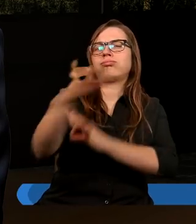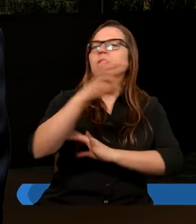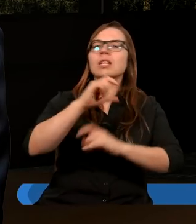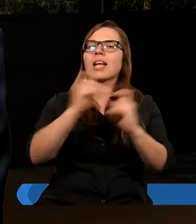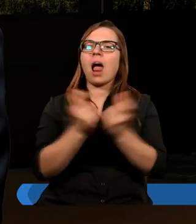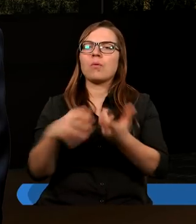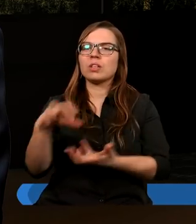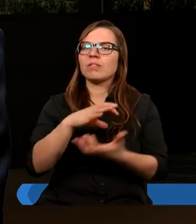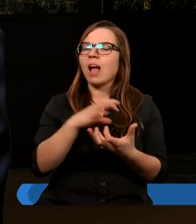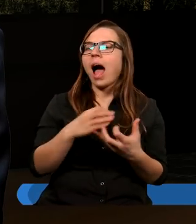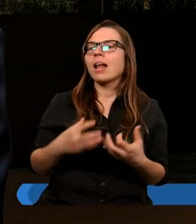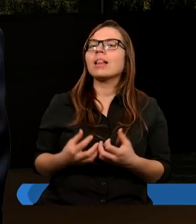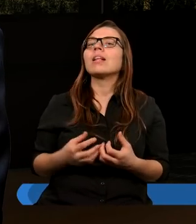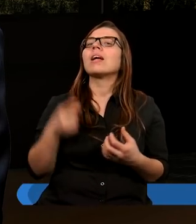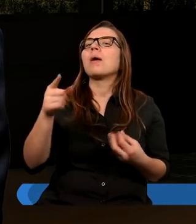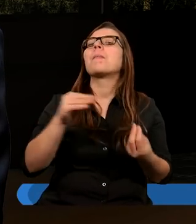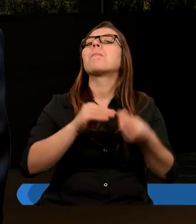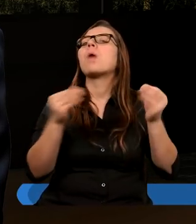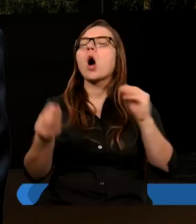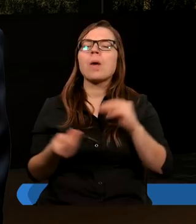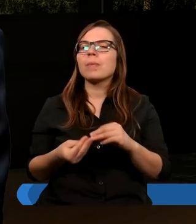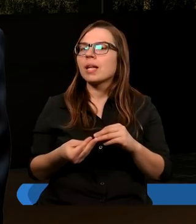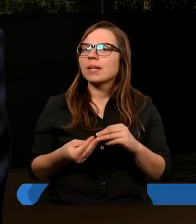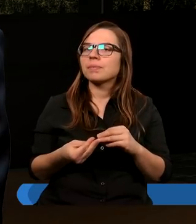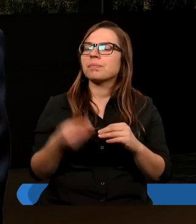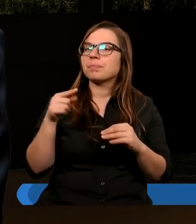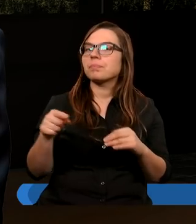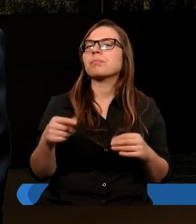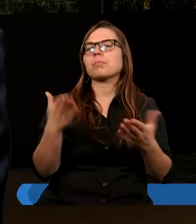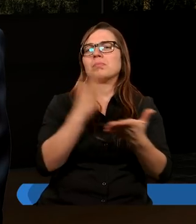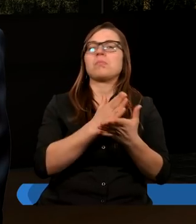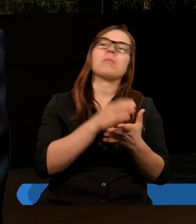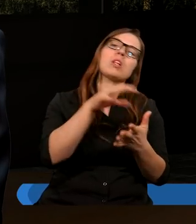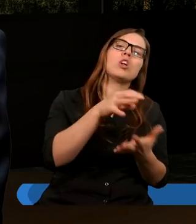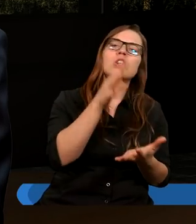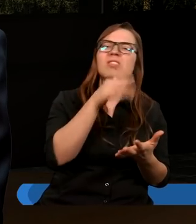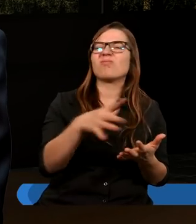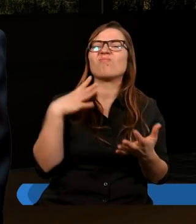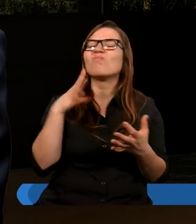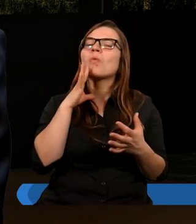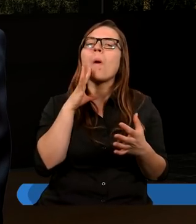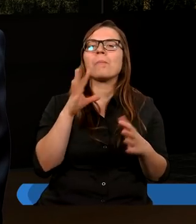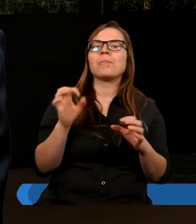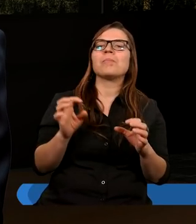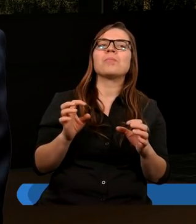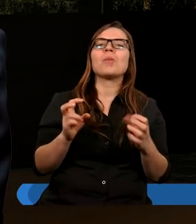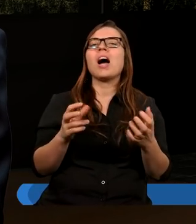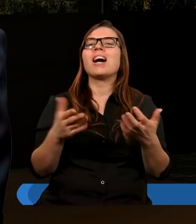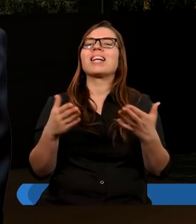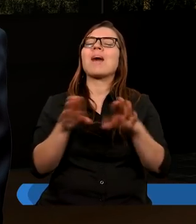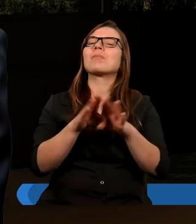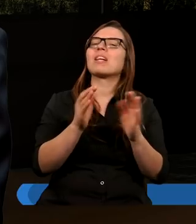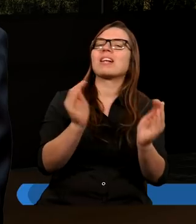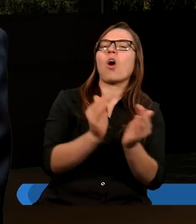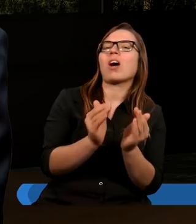No a ten problem zamknięcie się tylko do Żydów był jakimś hamulcem i najwyższy czas